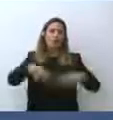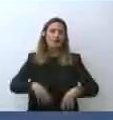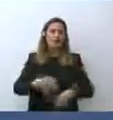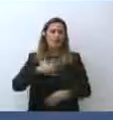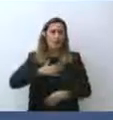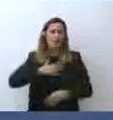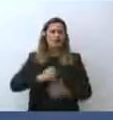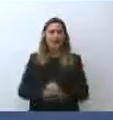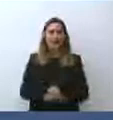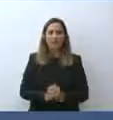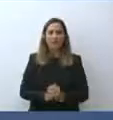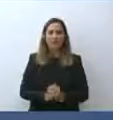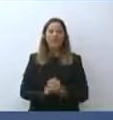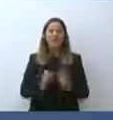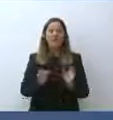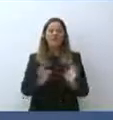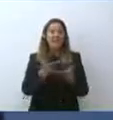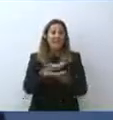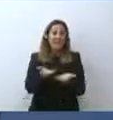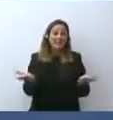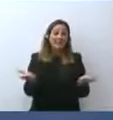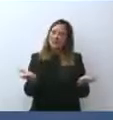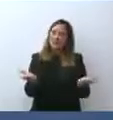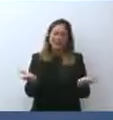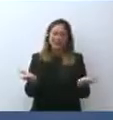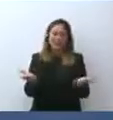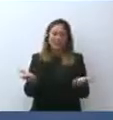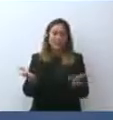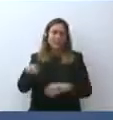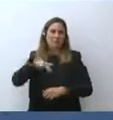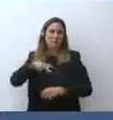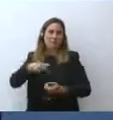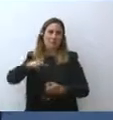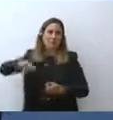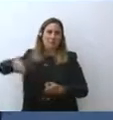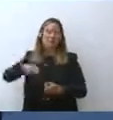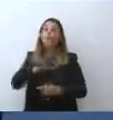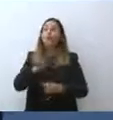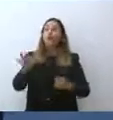Magari non in televisione o in streaming.